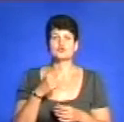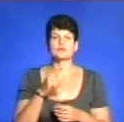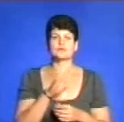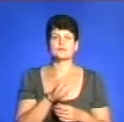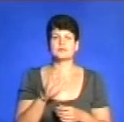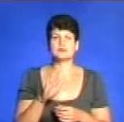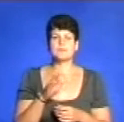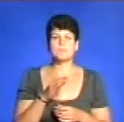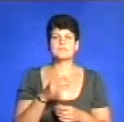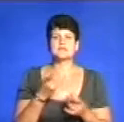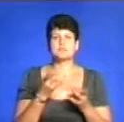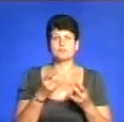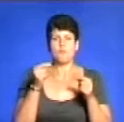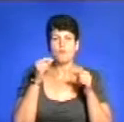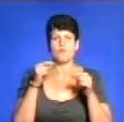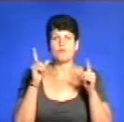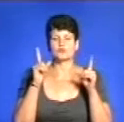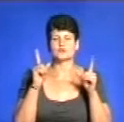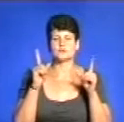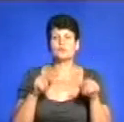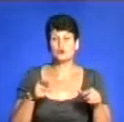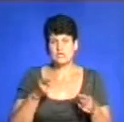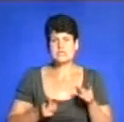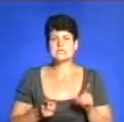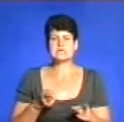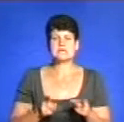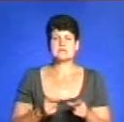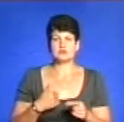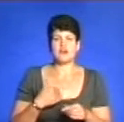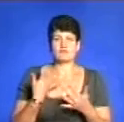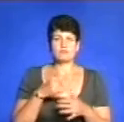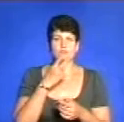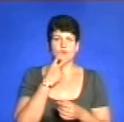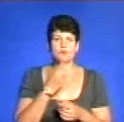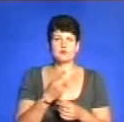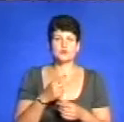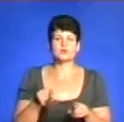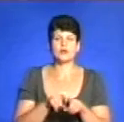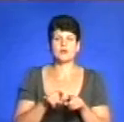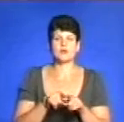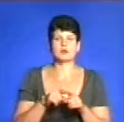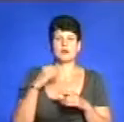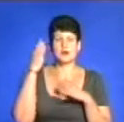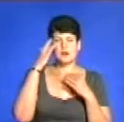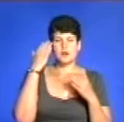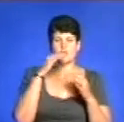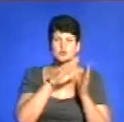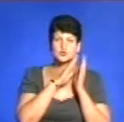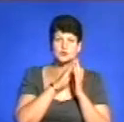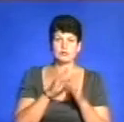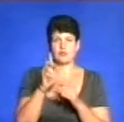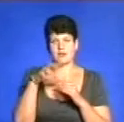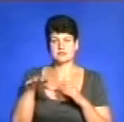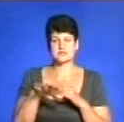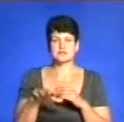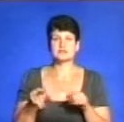пробудитись, бо дійсно, я це вже помітив, що сонне царство. Окрім того, Юрій Луценко звільнив